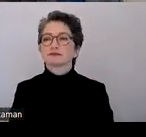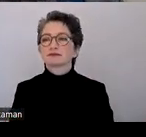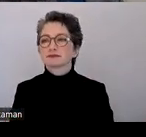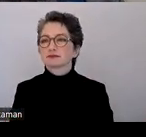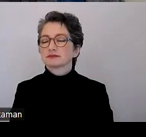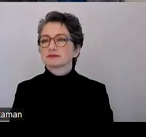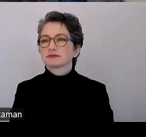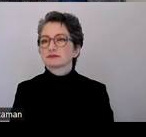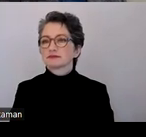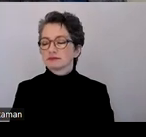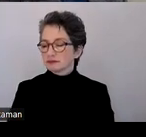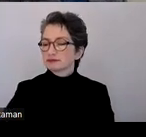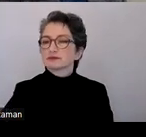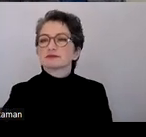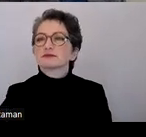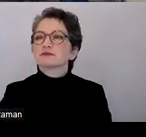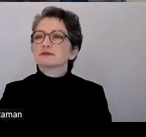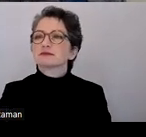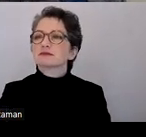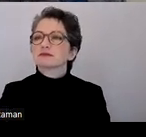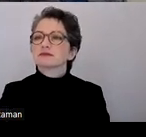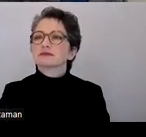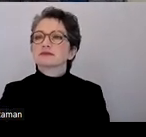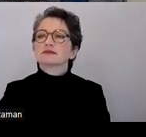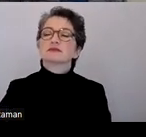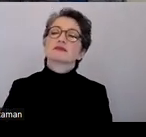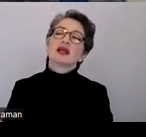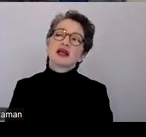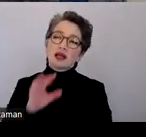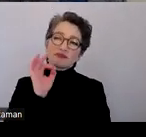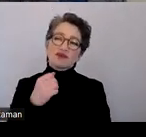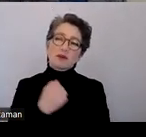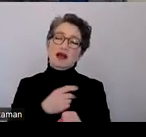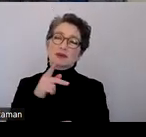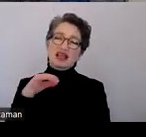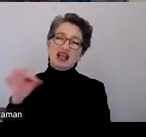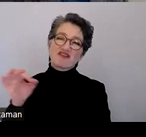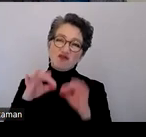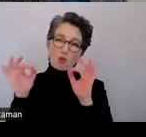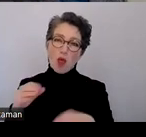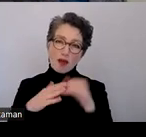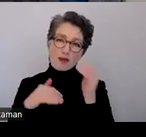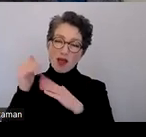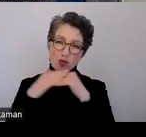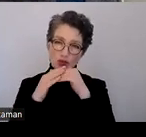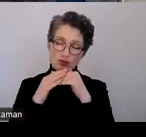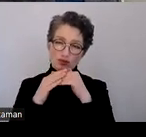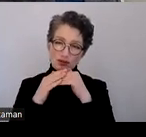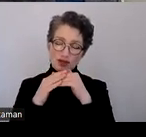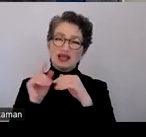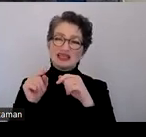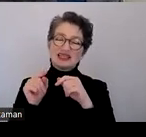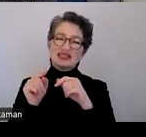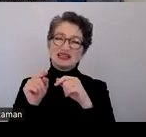meines Wissens ist es, wenn man eben PDF-Formulare machen möchte, die man nicht jetzt im PDF editiert,